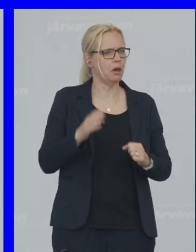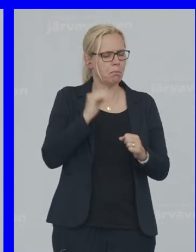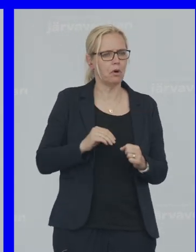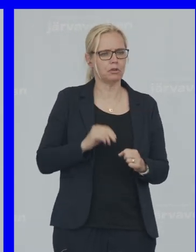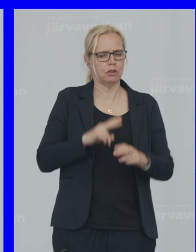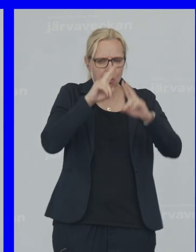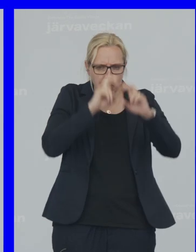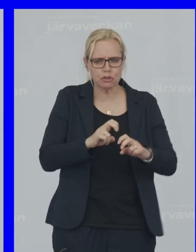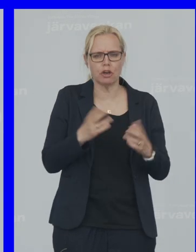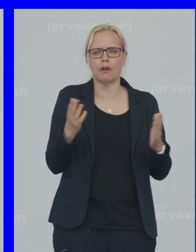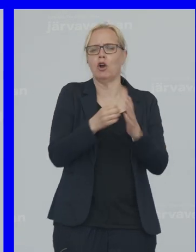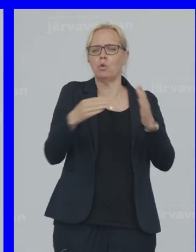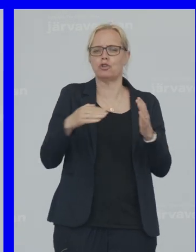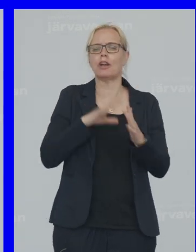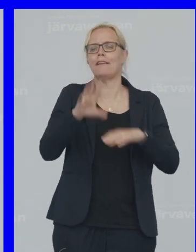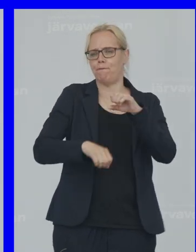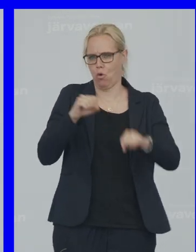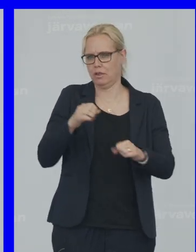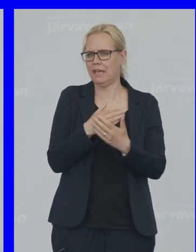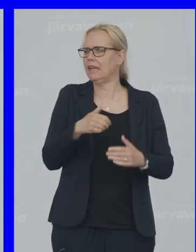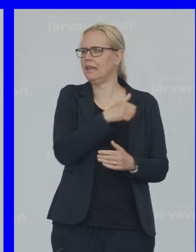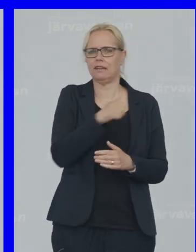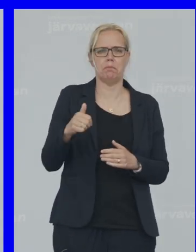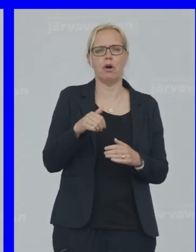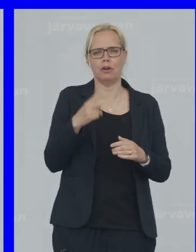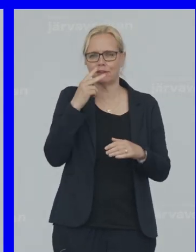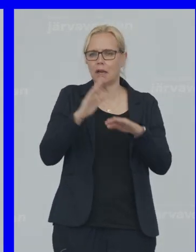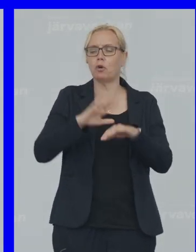Med orsakerna till våldet Inte bara med Symptomen